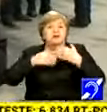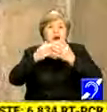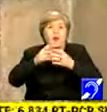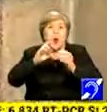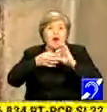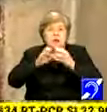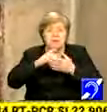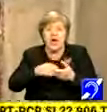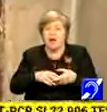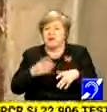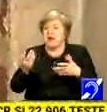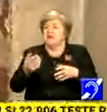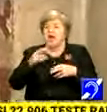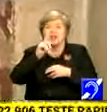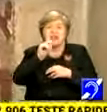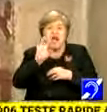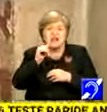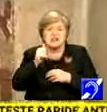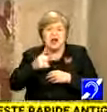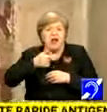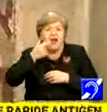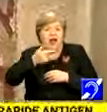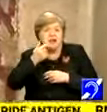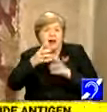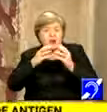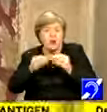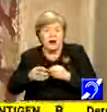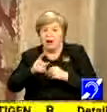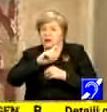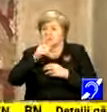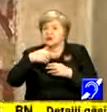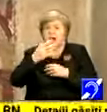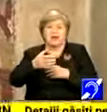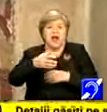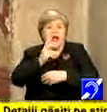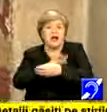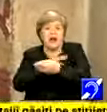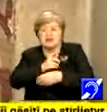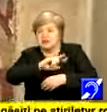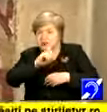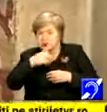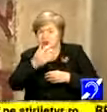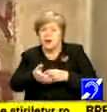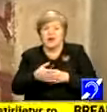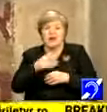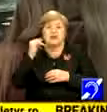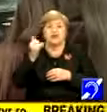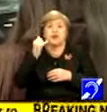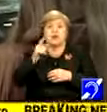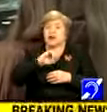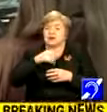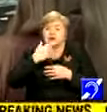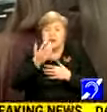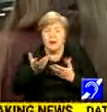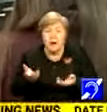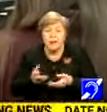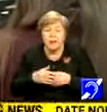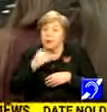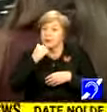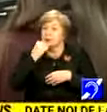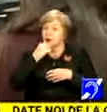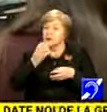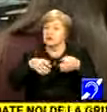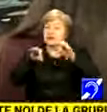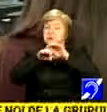română, nu se mai dă, la limba engleză nu se dă, la istorie nu se dă și nu știu exact despre literatura religie. Suntem nemulțumiți de